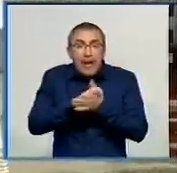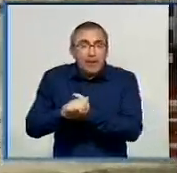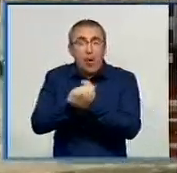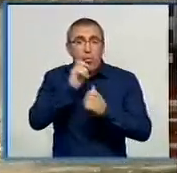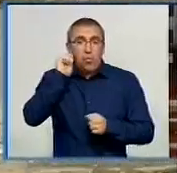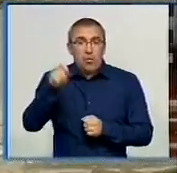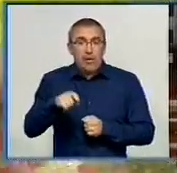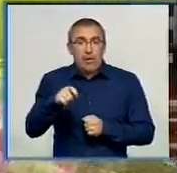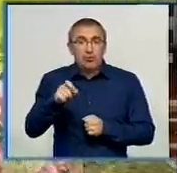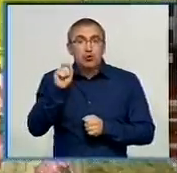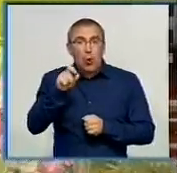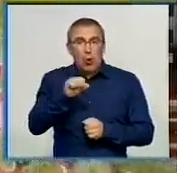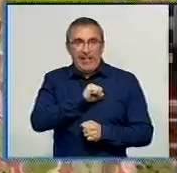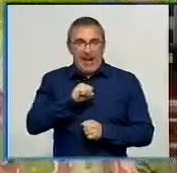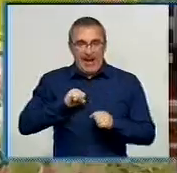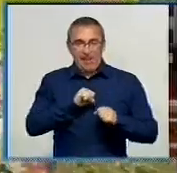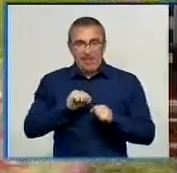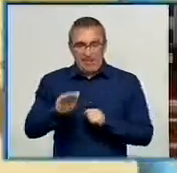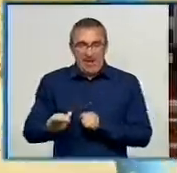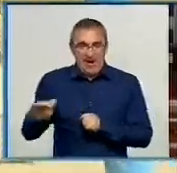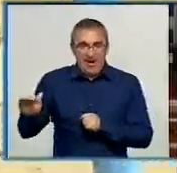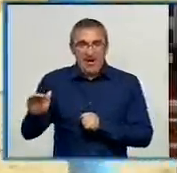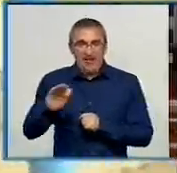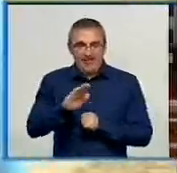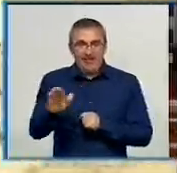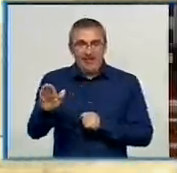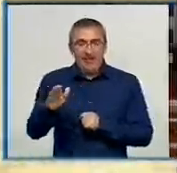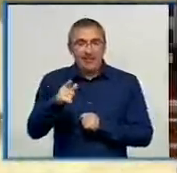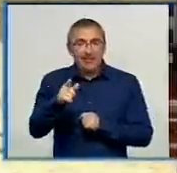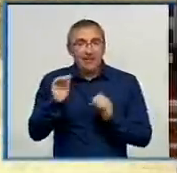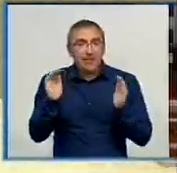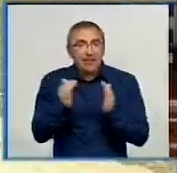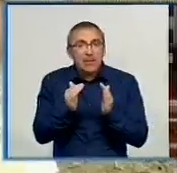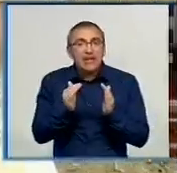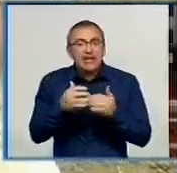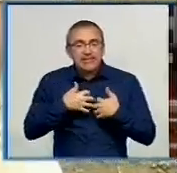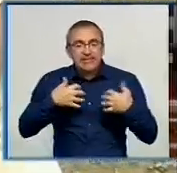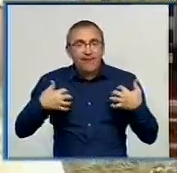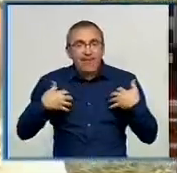Зоотерапія для малят. У кіровоградському будинку дитини облаштували міні-звіринець.